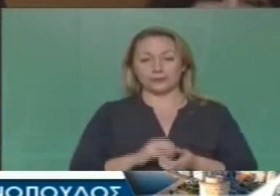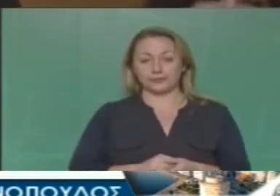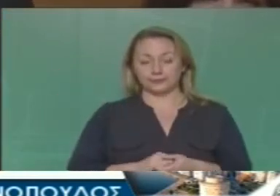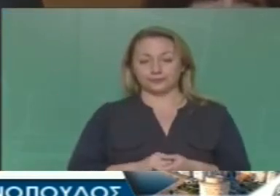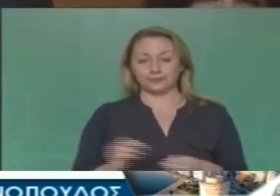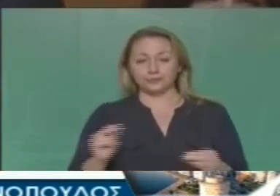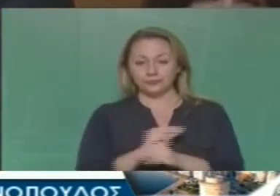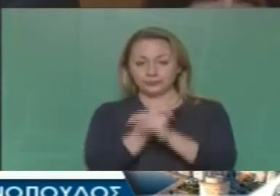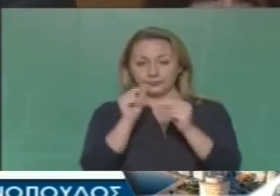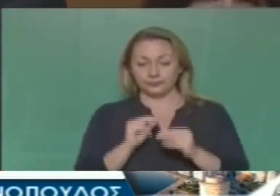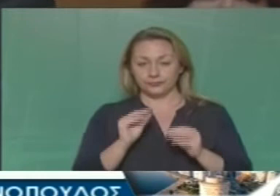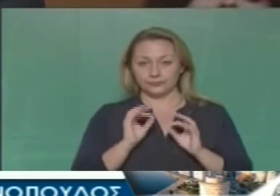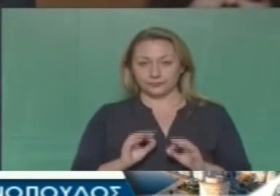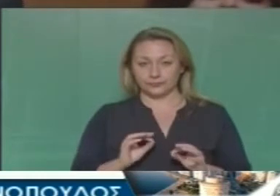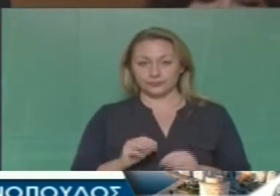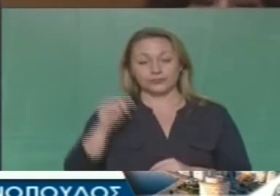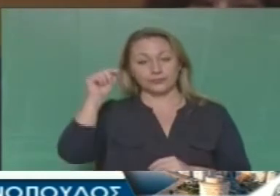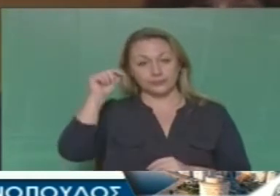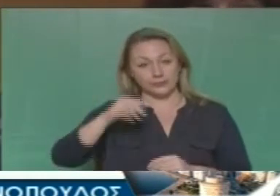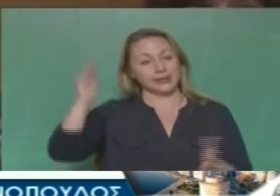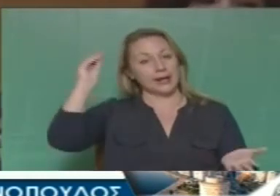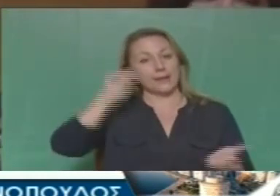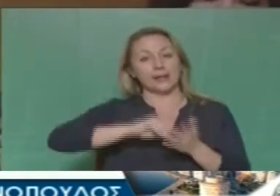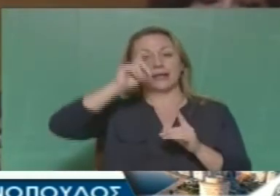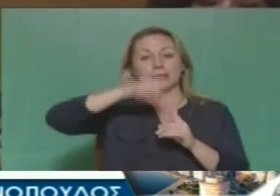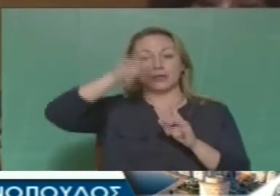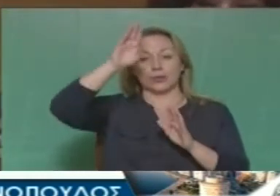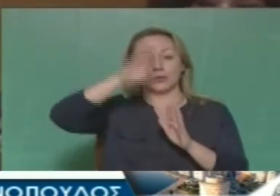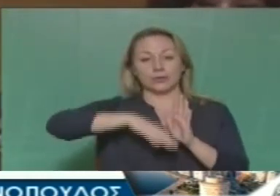λοιπόν το ζήτημα που μπαίνει και σε αυτό το τεχνικό πρόγραμμα